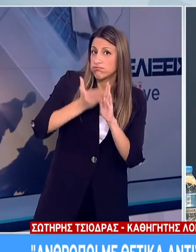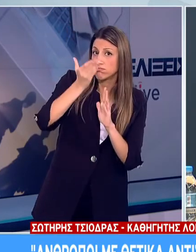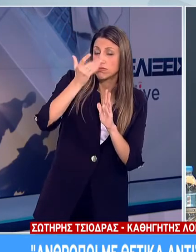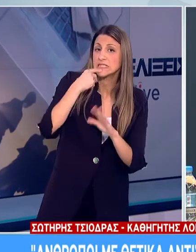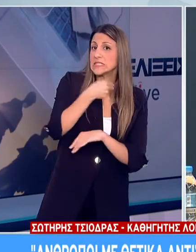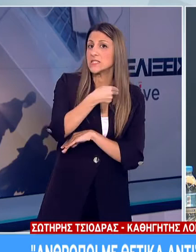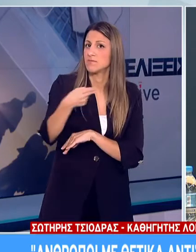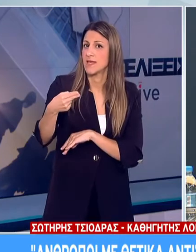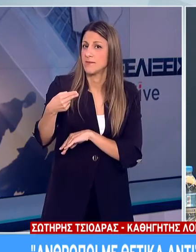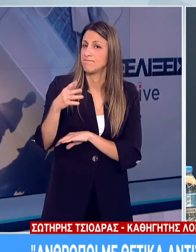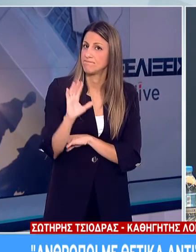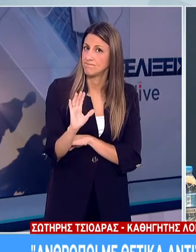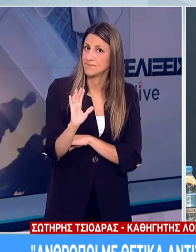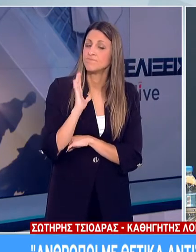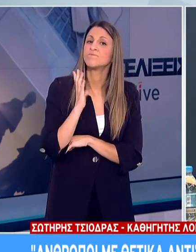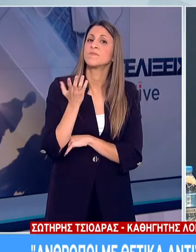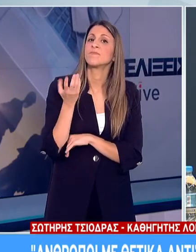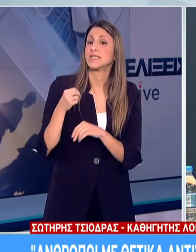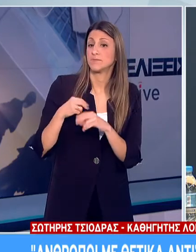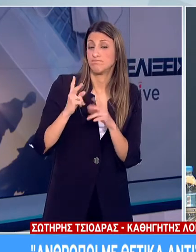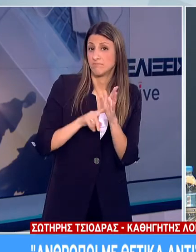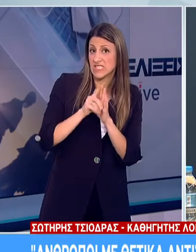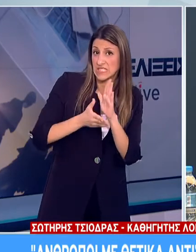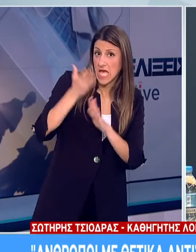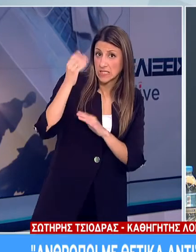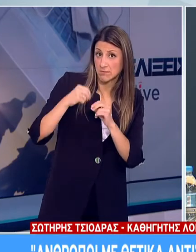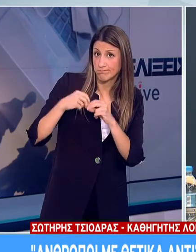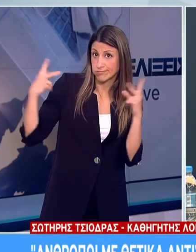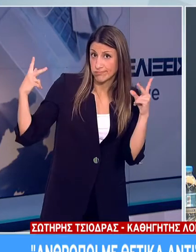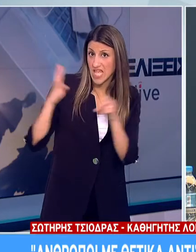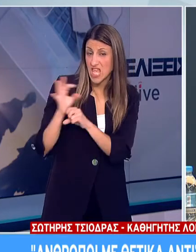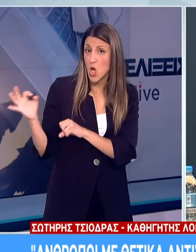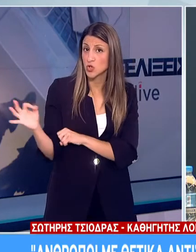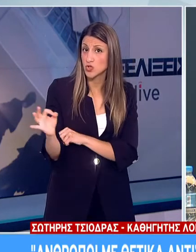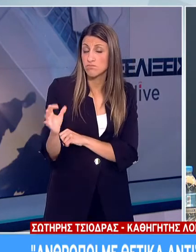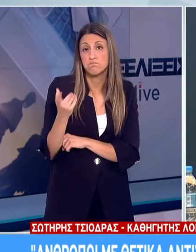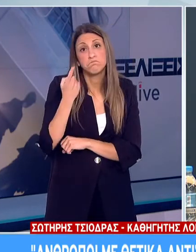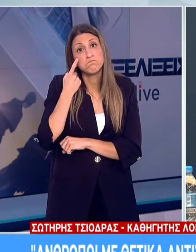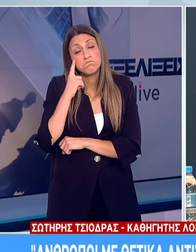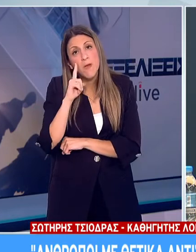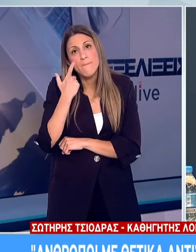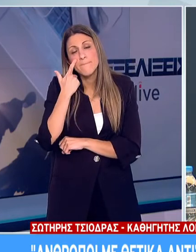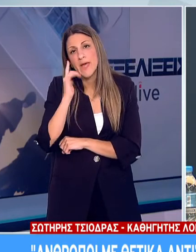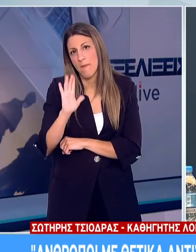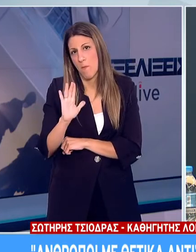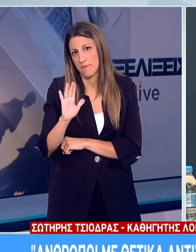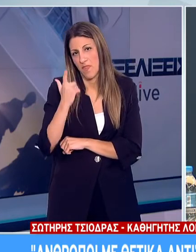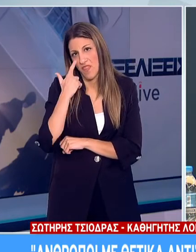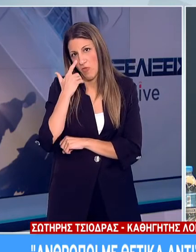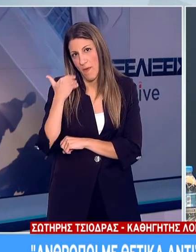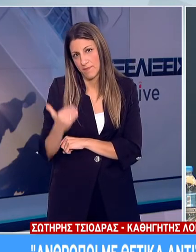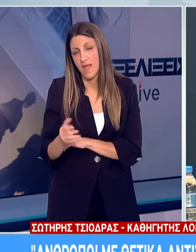να μιλάω με πιθανότητες. Θα περιμένουμε και θα δούμε. Απλά όλα αυτή τη στιγμή εξαρτώνται από τη συμπεριφορά μας